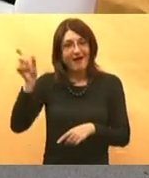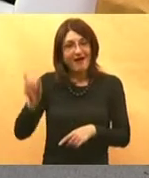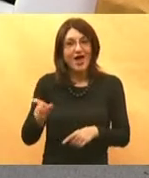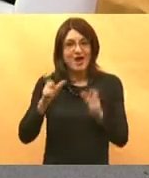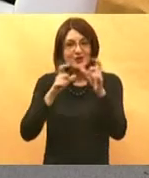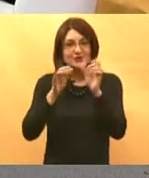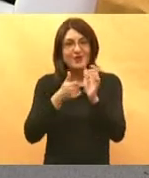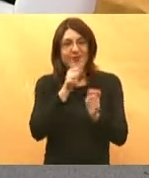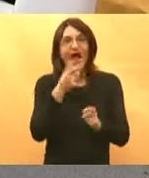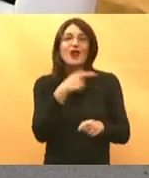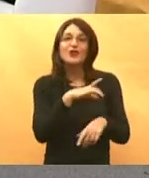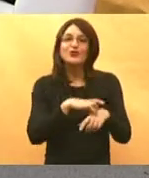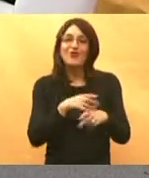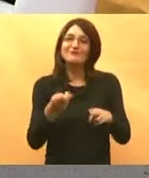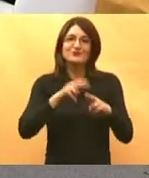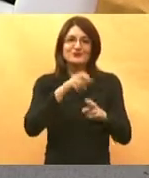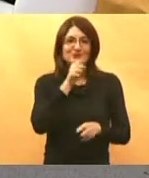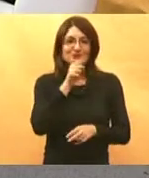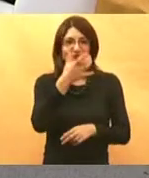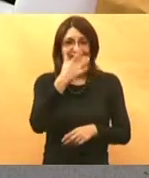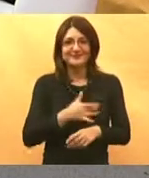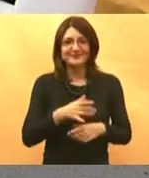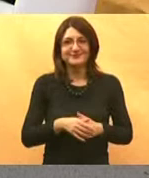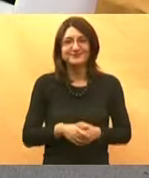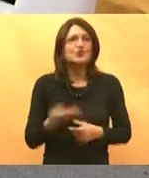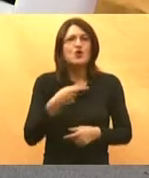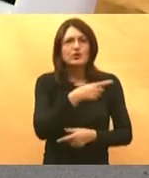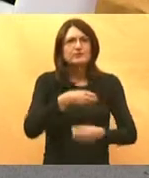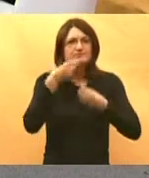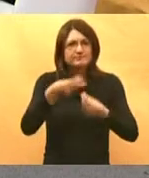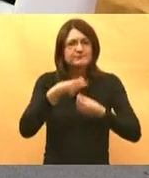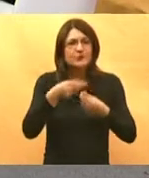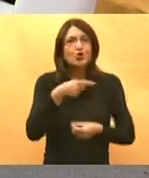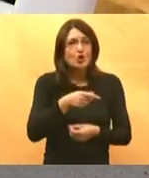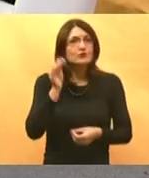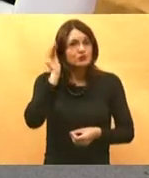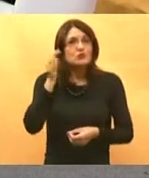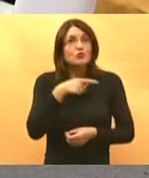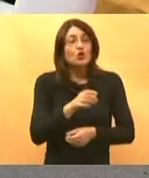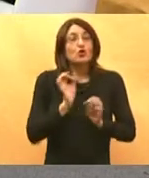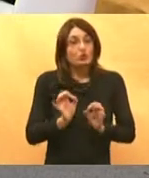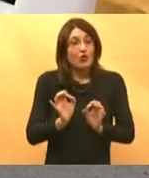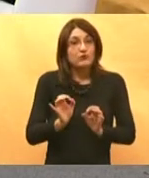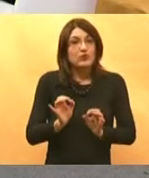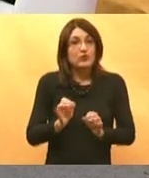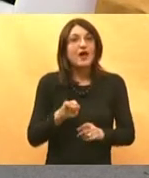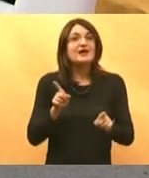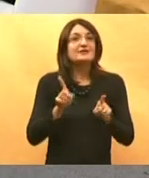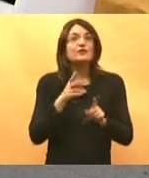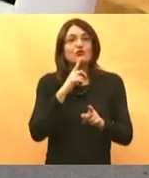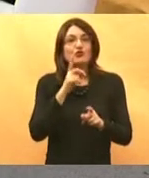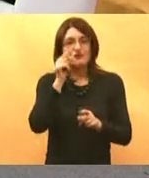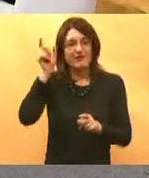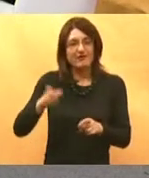odlično i moram priznati da sve što je ispričao u teorijim izvuči jako jako dobro i za pacijenta i za sama